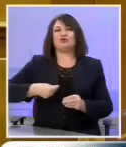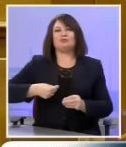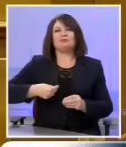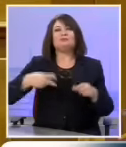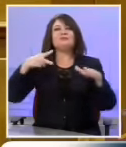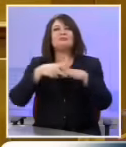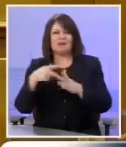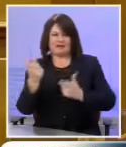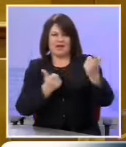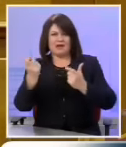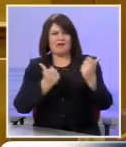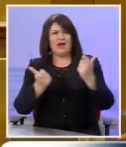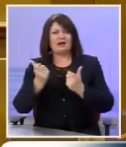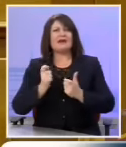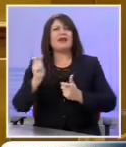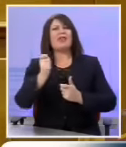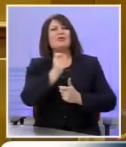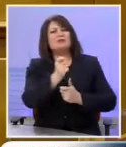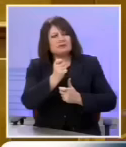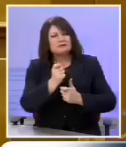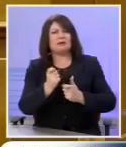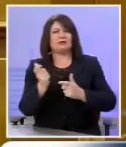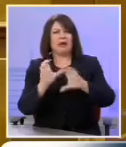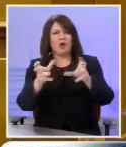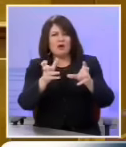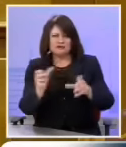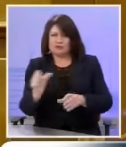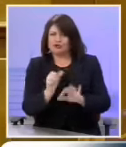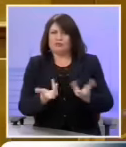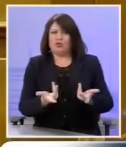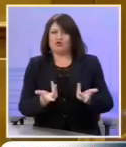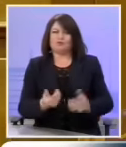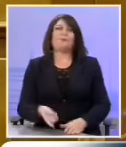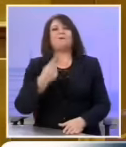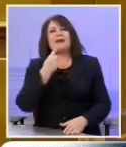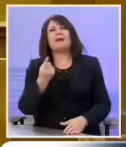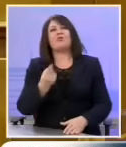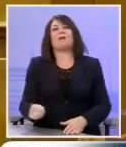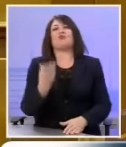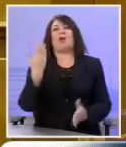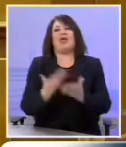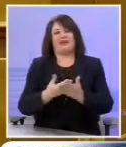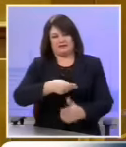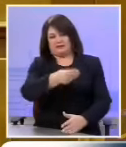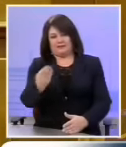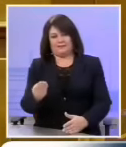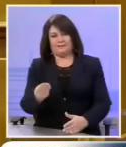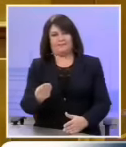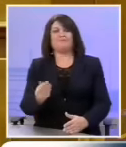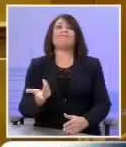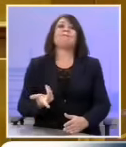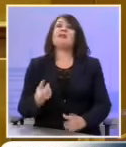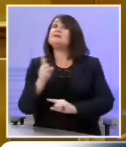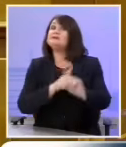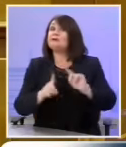τον τραπεζικό δανεισμό στα μέσα ενημέρωσης. Και ας πούμε ότι θα δοθούν και οι νέες άδειες. Νέες άδειες